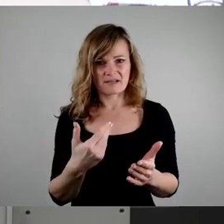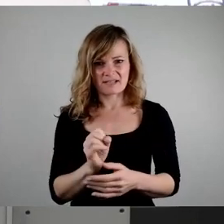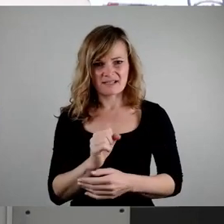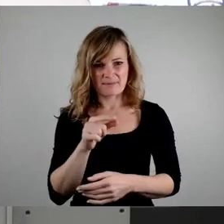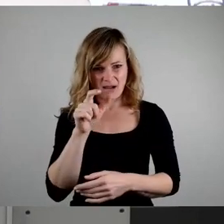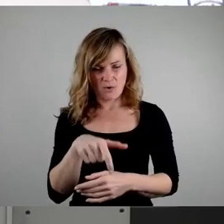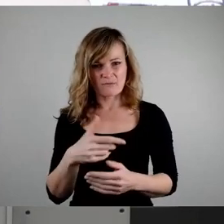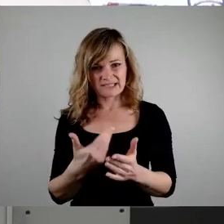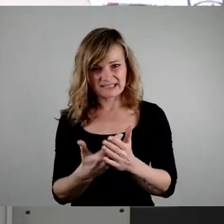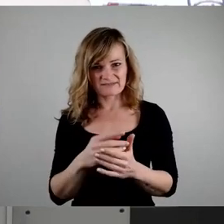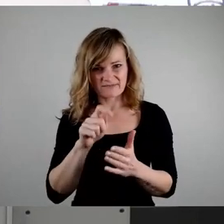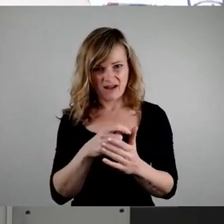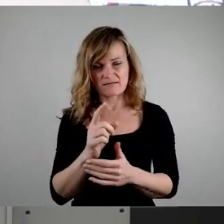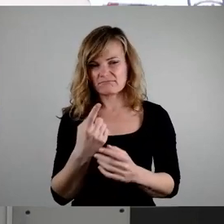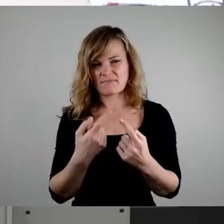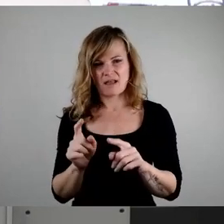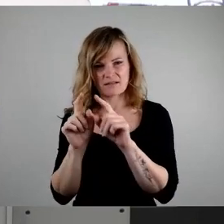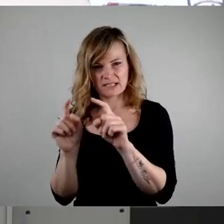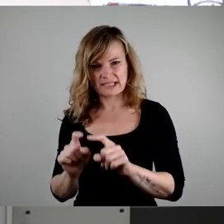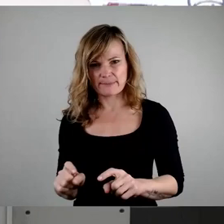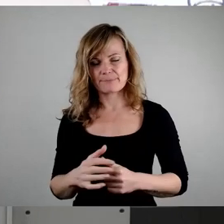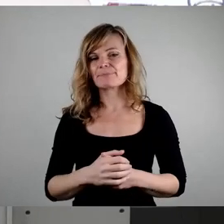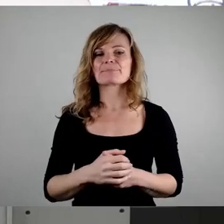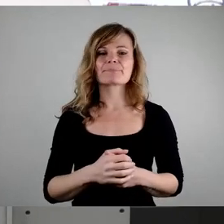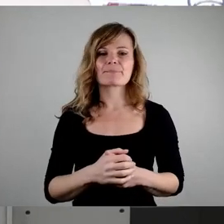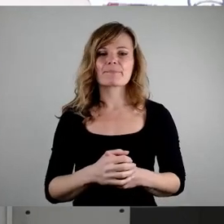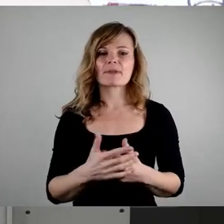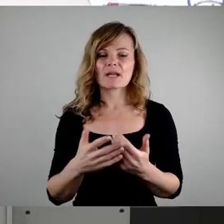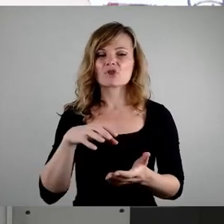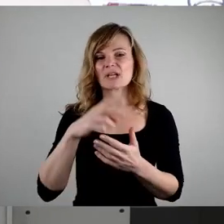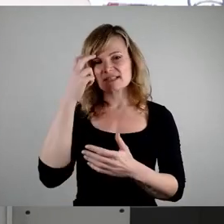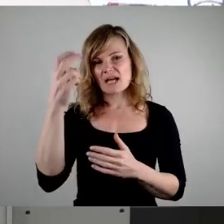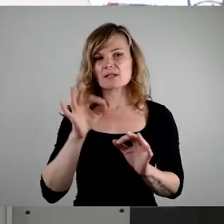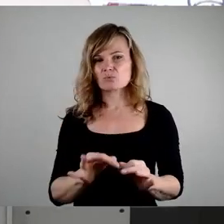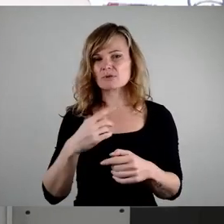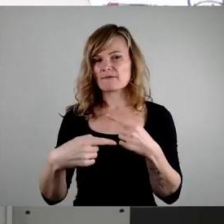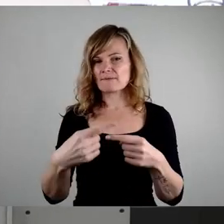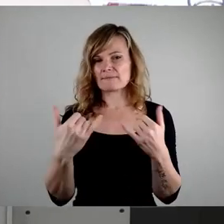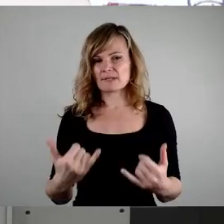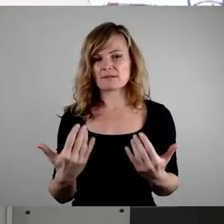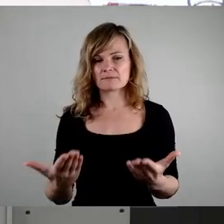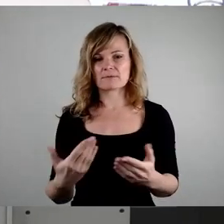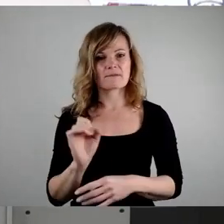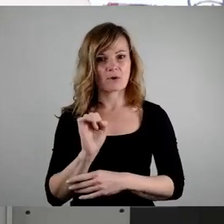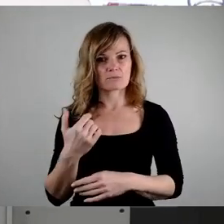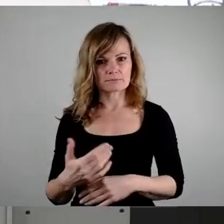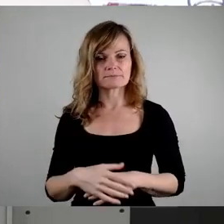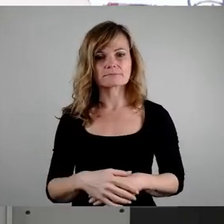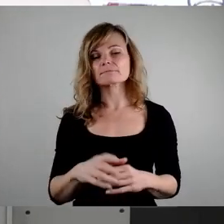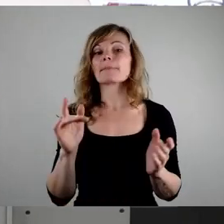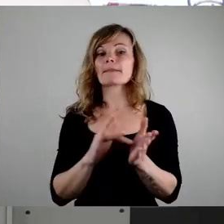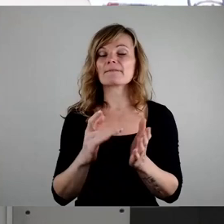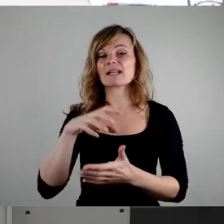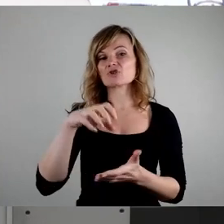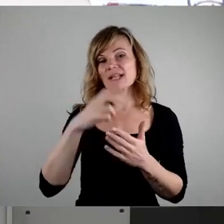sind natürlich die Beiräte, die im Stadtrat gut funktionieren. Aber warum funktionieren die gut im Stadtrat? Weil die Stadträte